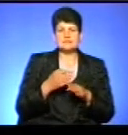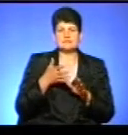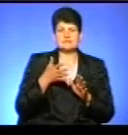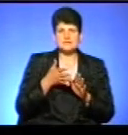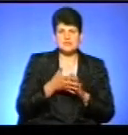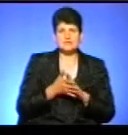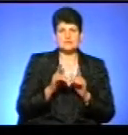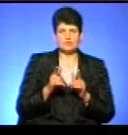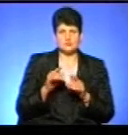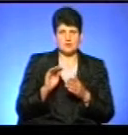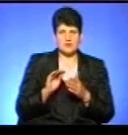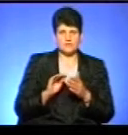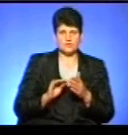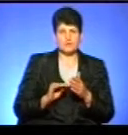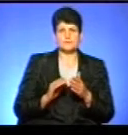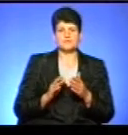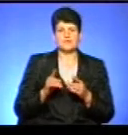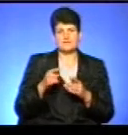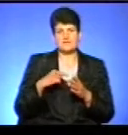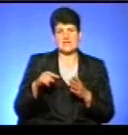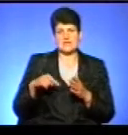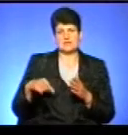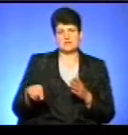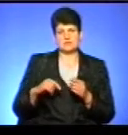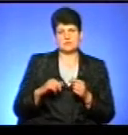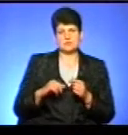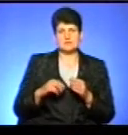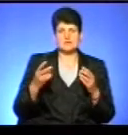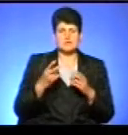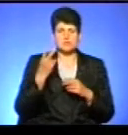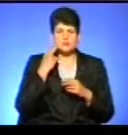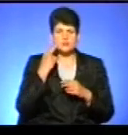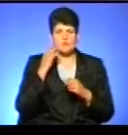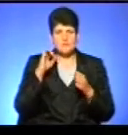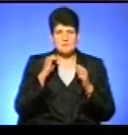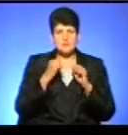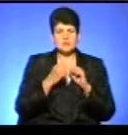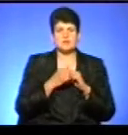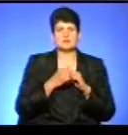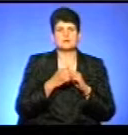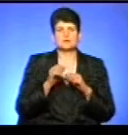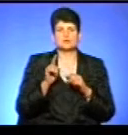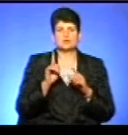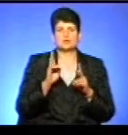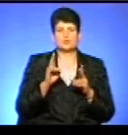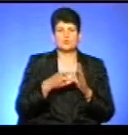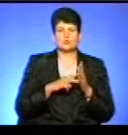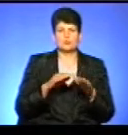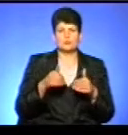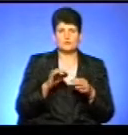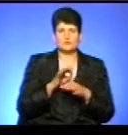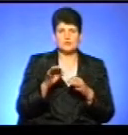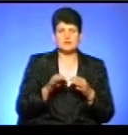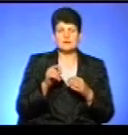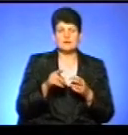за погодженням, звичайно, автора, якщо такі проєкти подаються, вони викреслюються. Тобто треба постійно пам'ятати, як самим тернополіанам, які планують подати проєкт, що проєкт